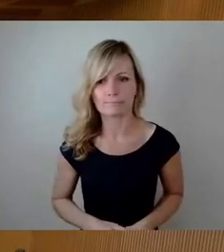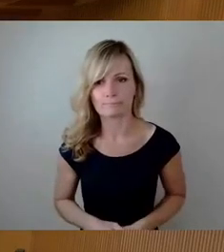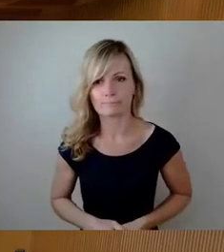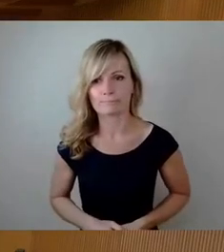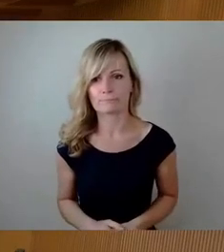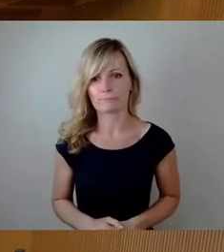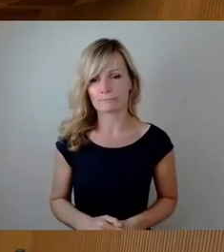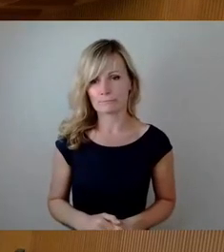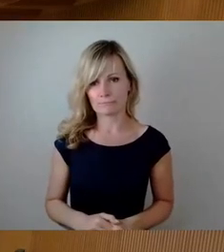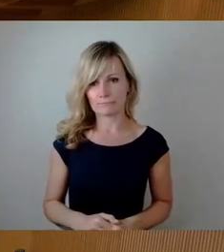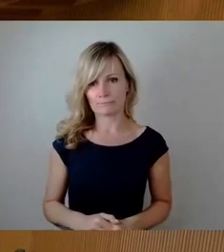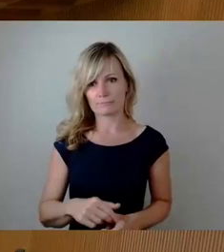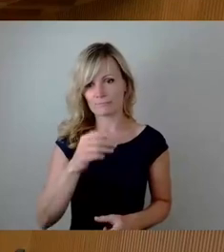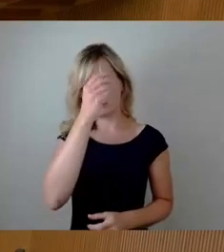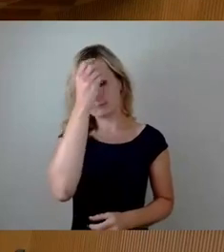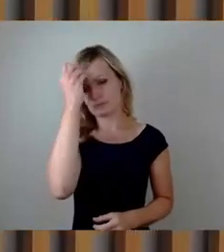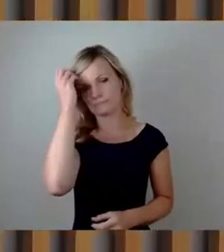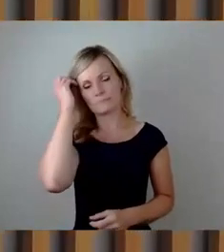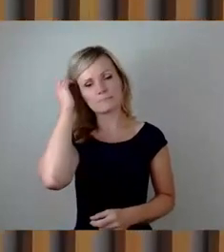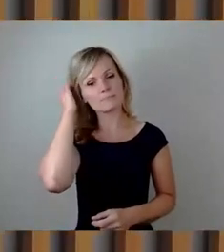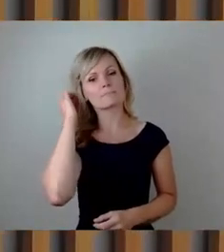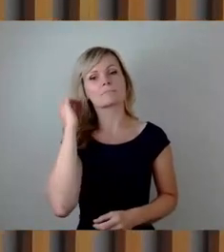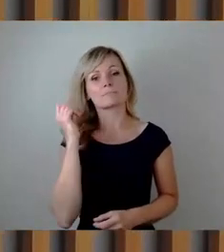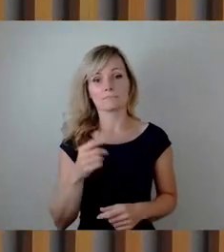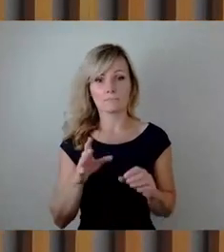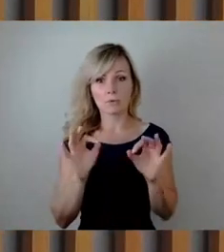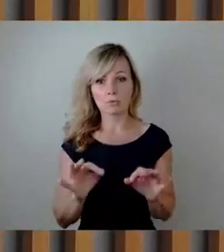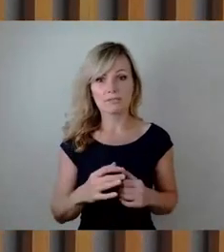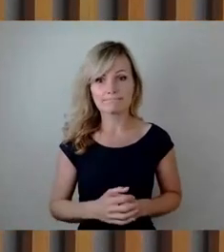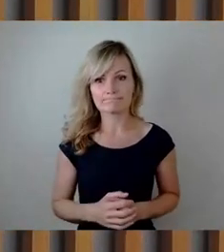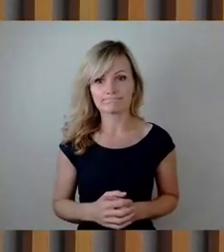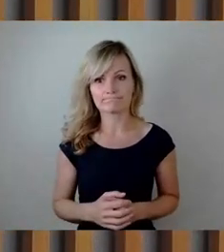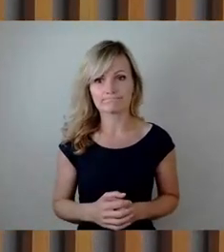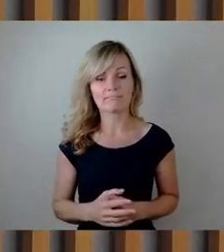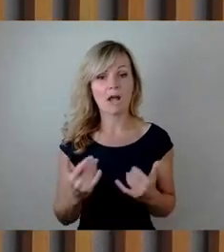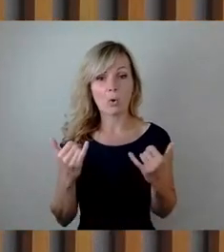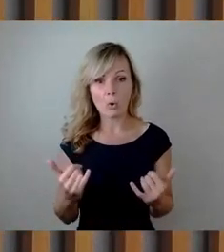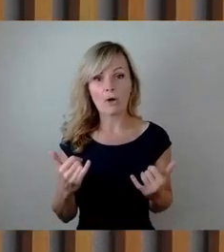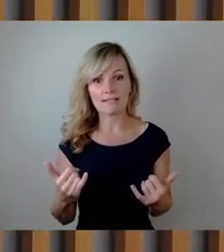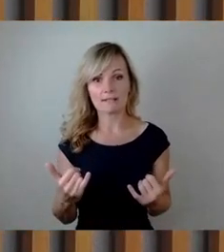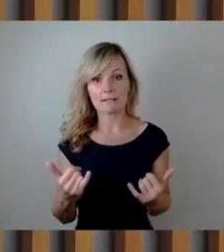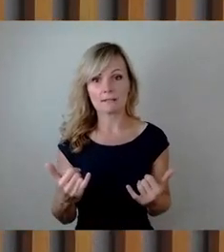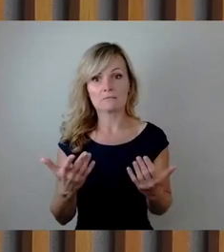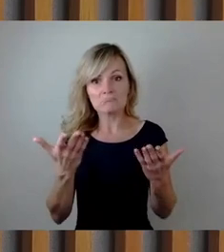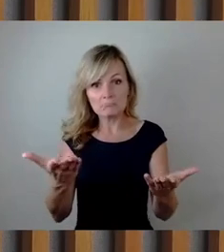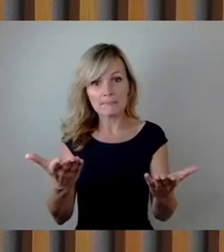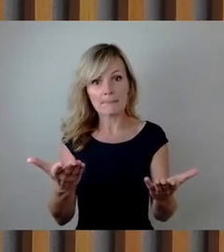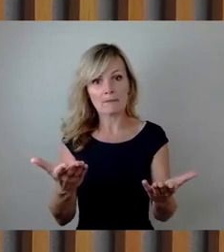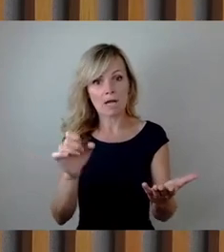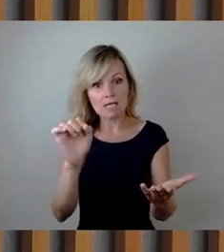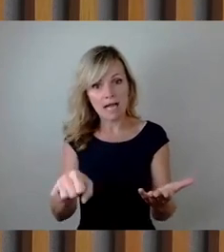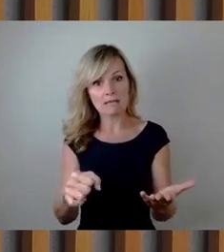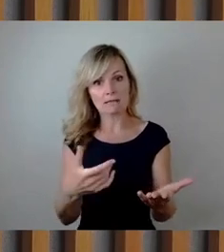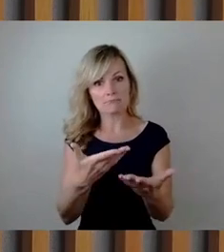Gut, dann nehme ich erst mal zur Kenntnis, dass die hier heute Ihnen gegebene Gelegenheit nicht genutzt wurde. Das ist bedauerlich.